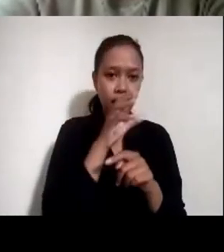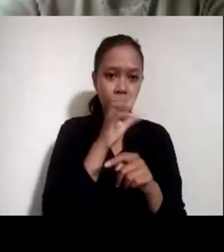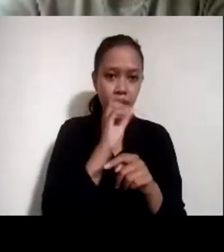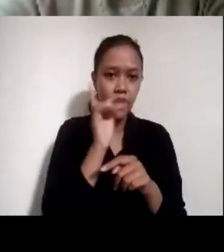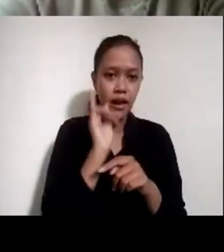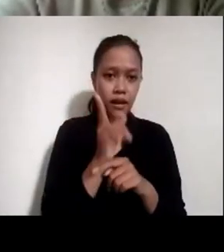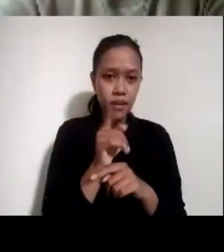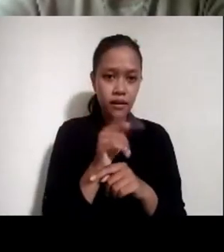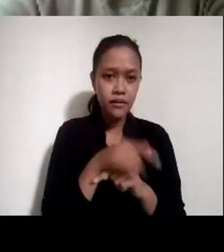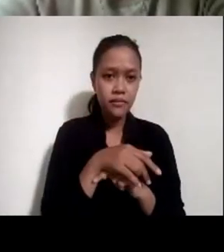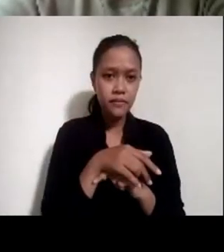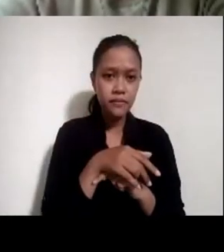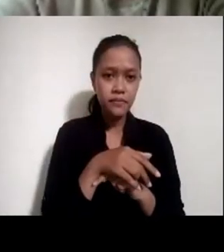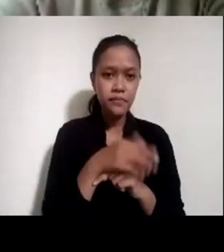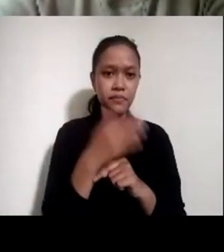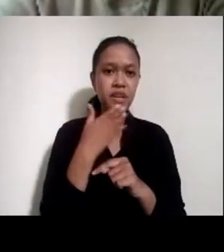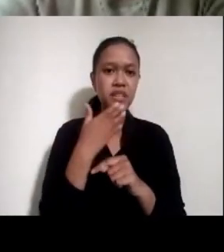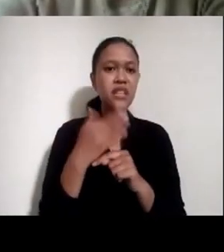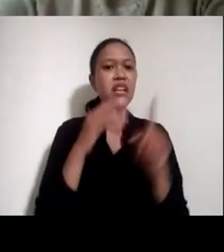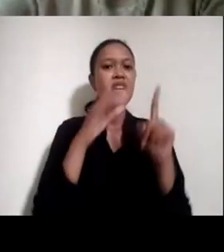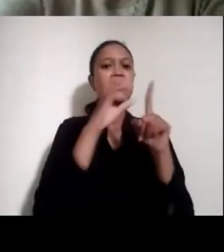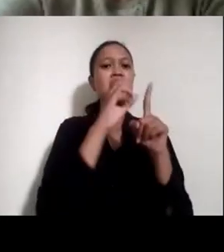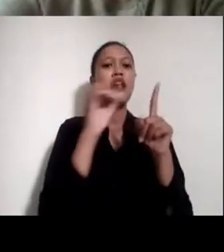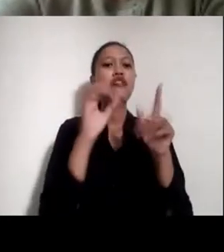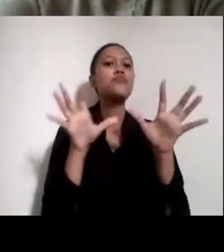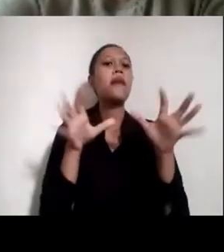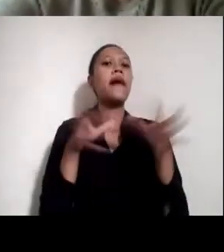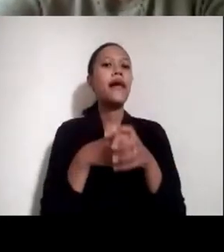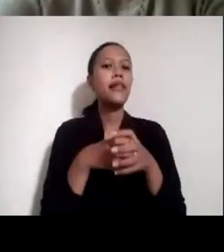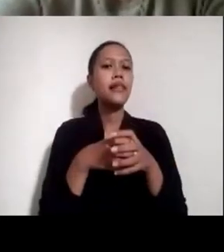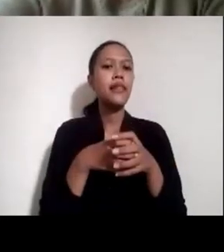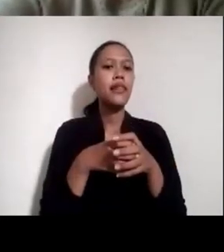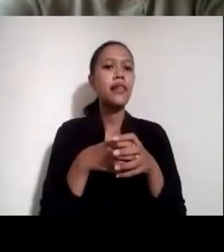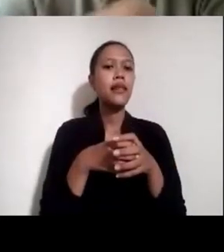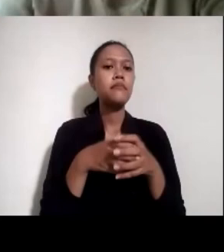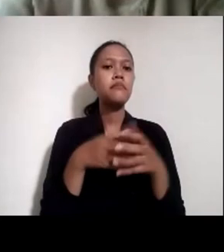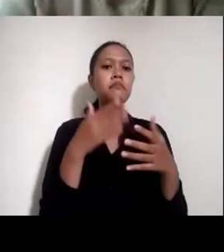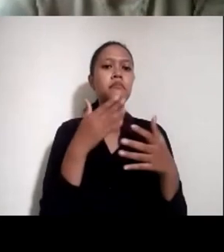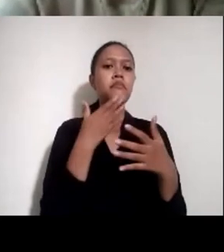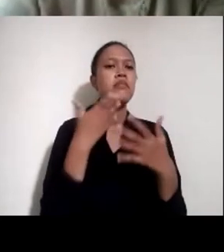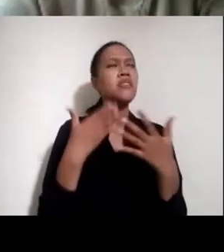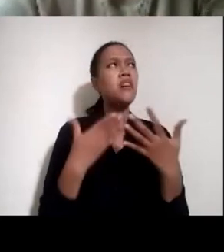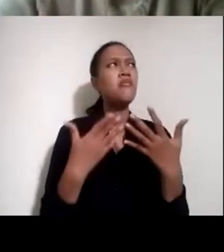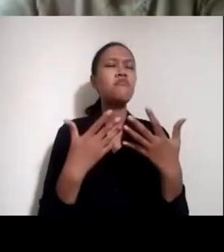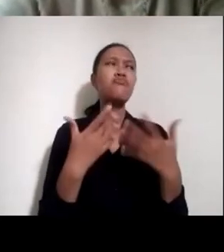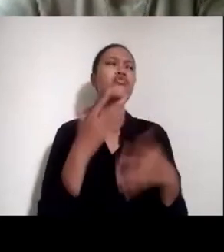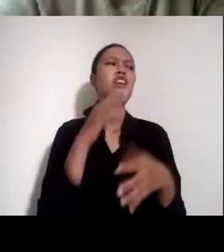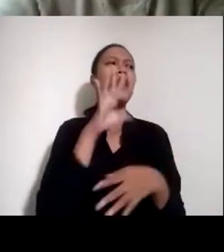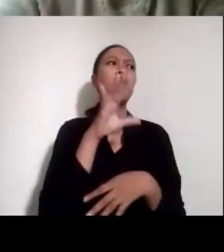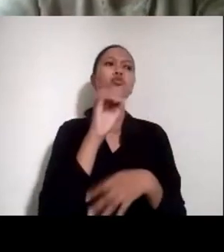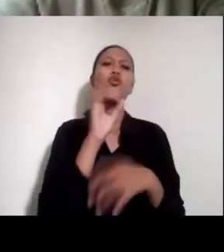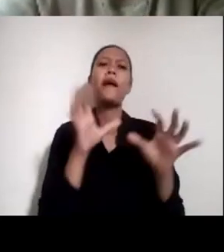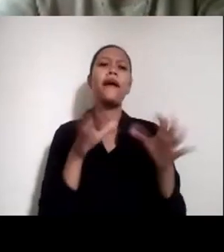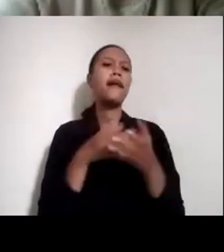Kemudian biasanya 100 paket. Aku tuh biasanya berapa nganternya? Oh, kalau aku paling cuma 50 paket,